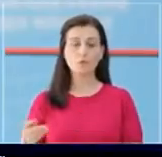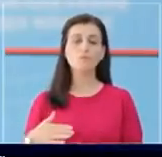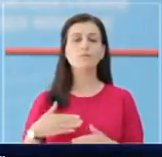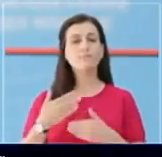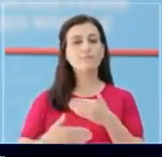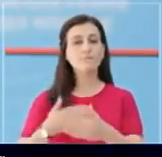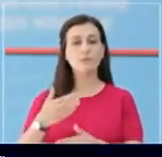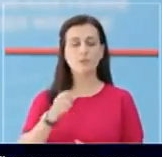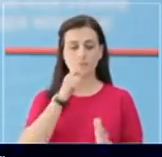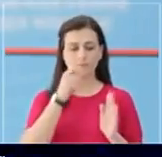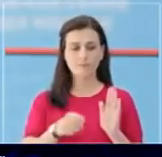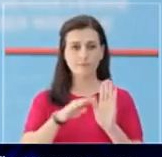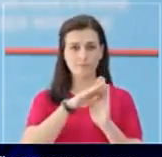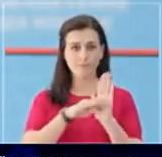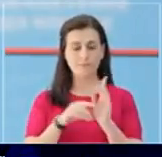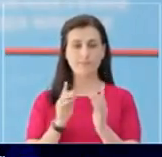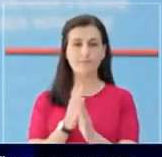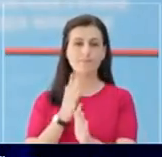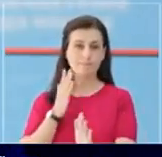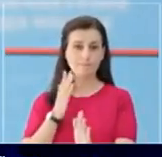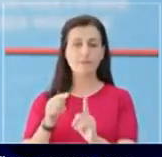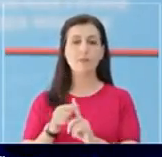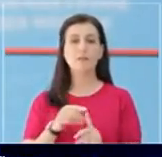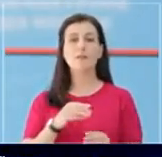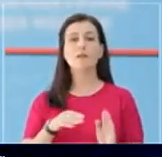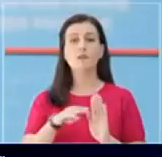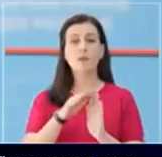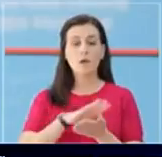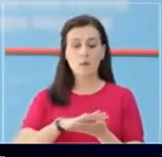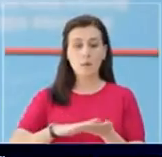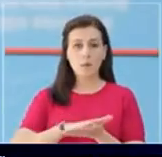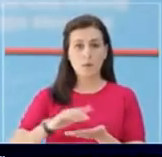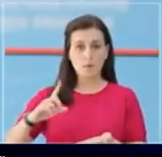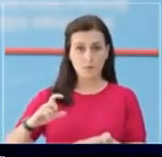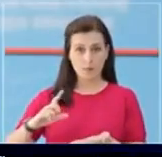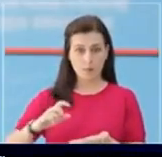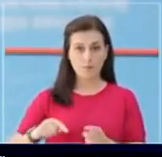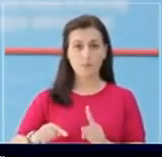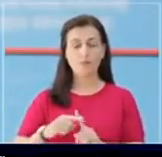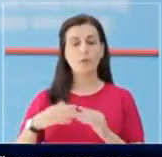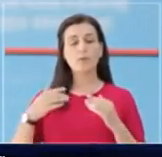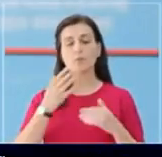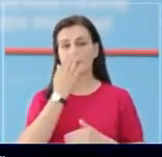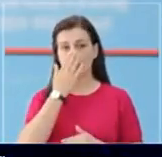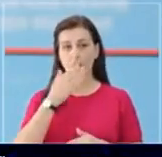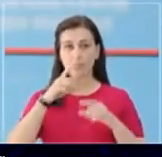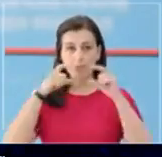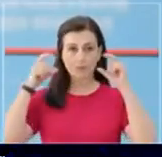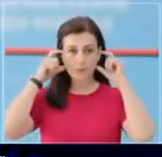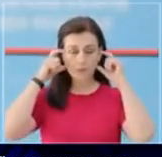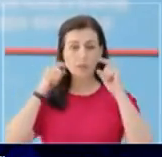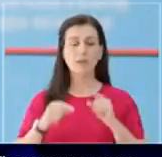vazhdojnë të respektojnë distancimin fizik, masat e igjenës personale dhe ato respiratore,